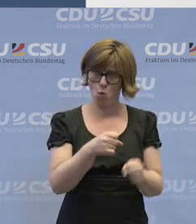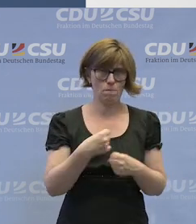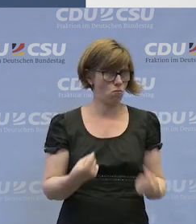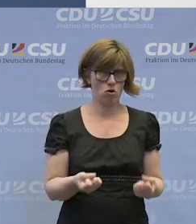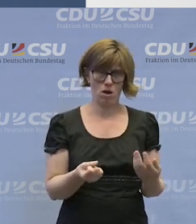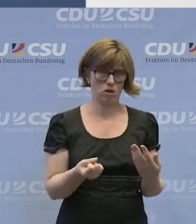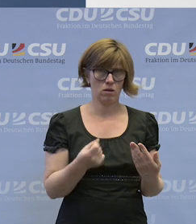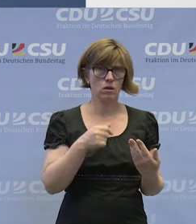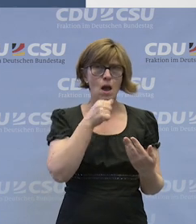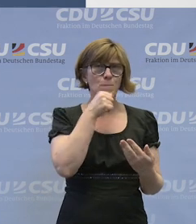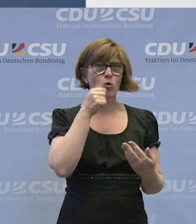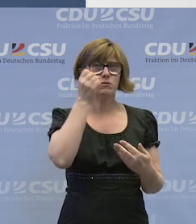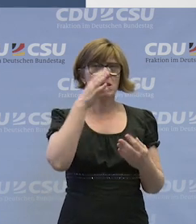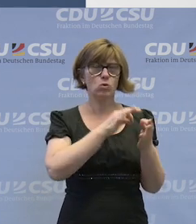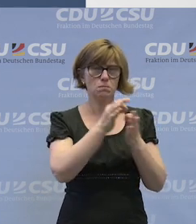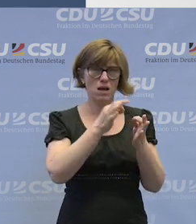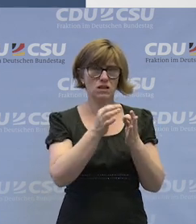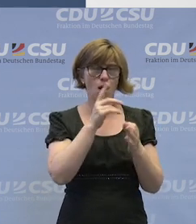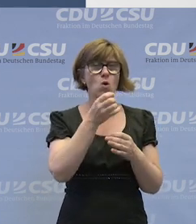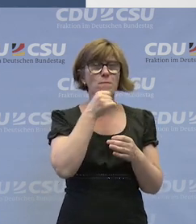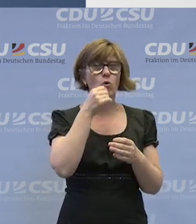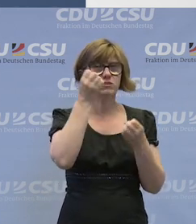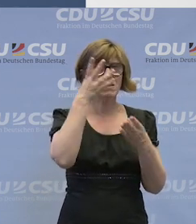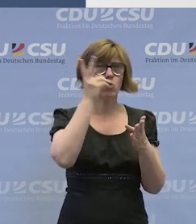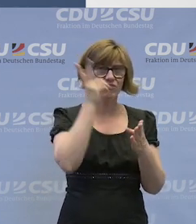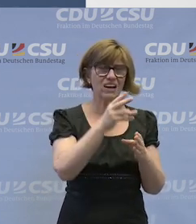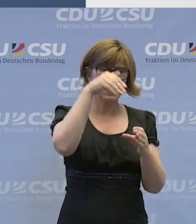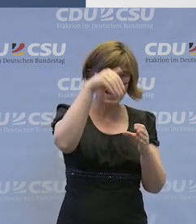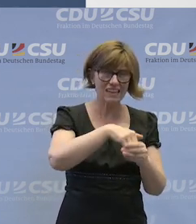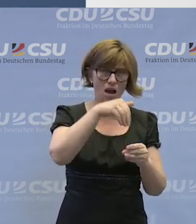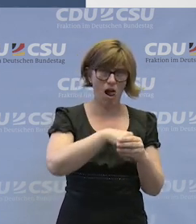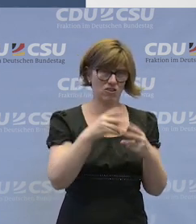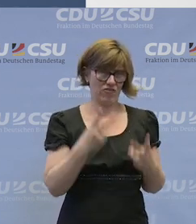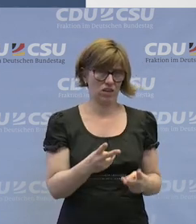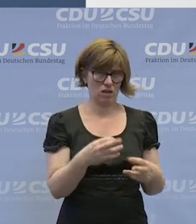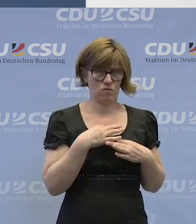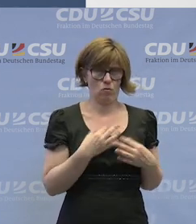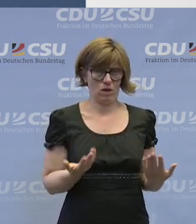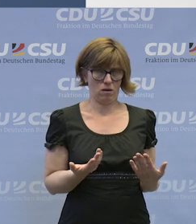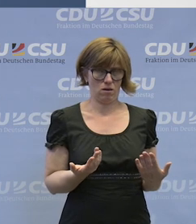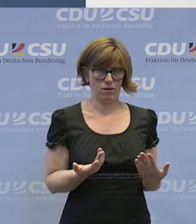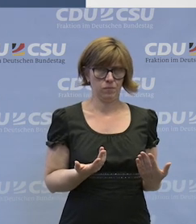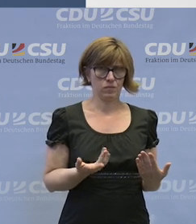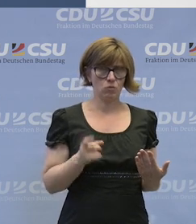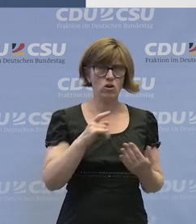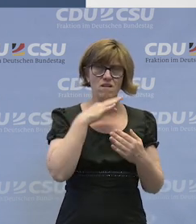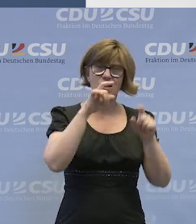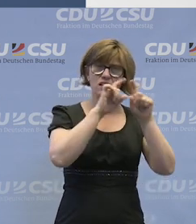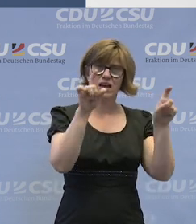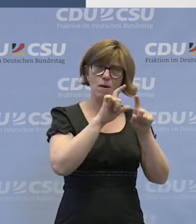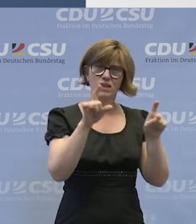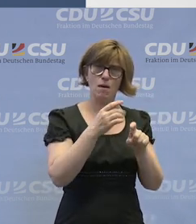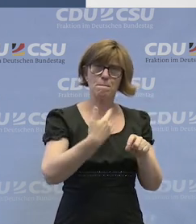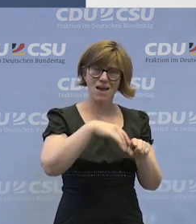Also, dass in der Berufsbildungsmaßnahme auch Berufsbildung tatsächlich vorkommt, finde ich ganz wichtig, dass man für viele Dinge mehr